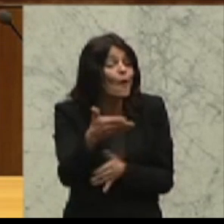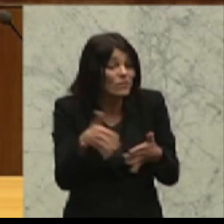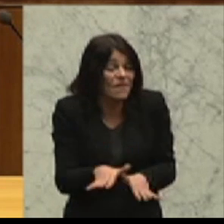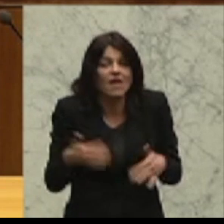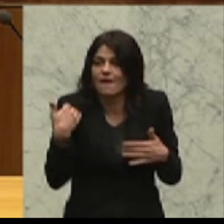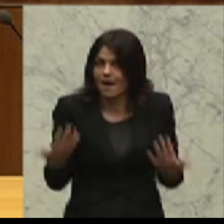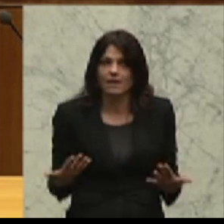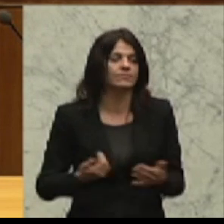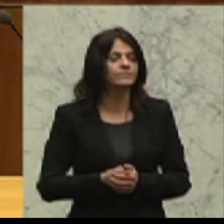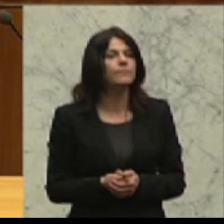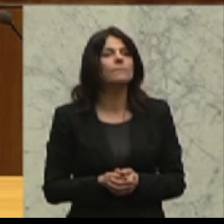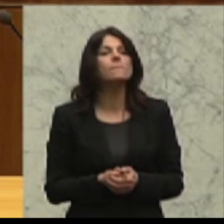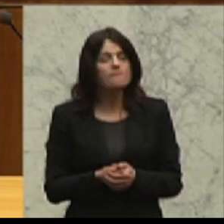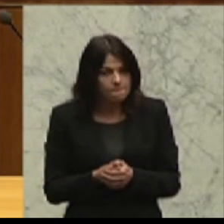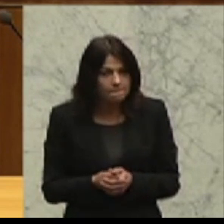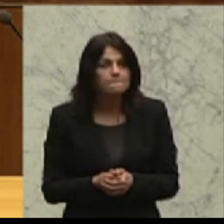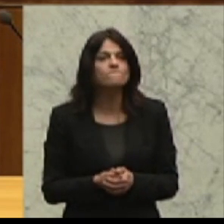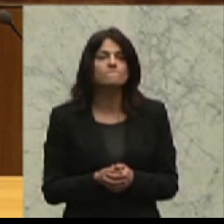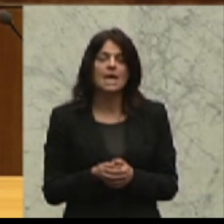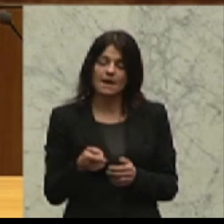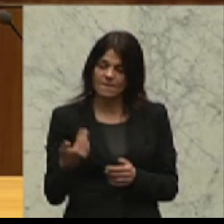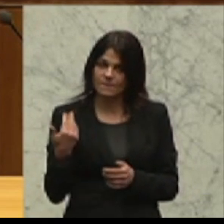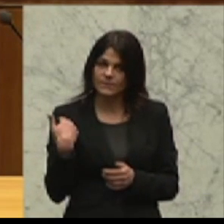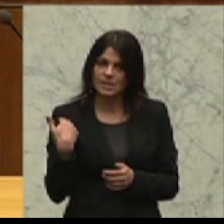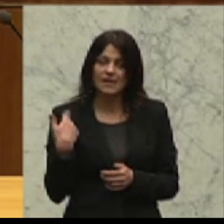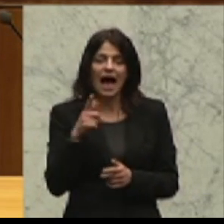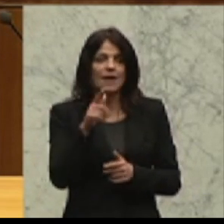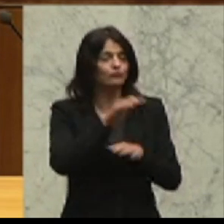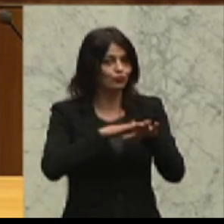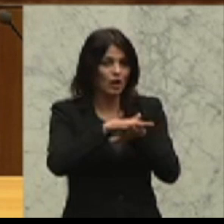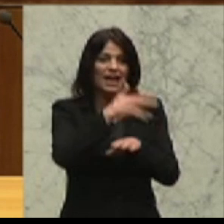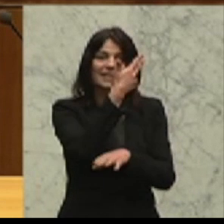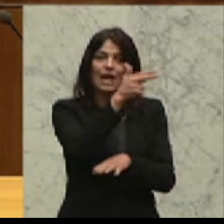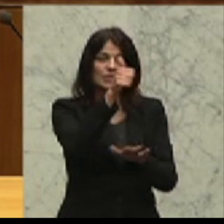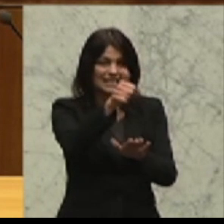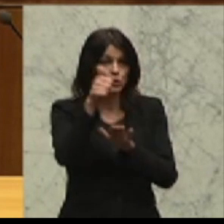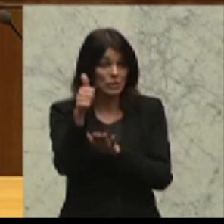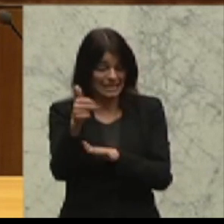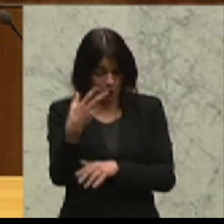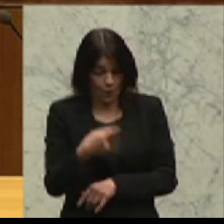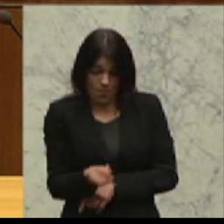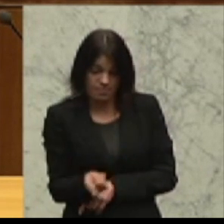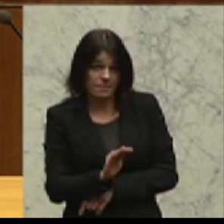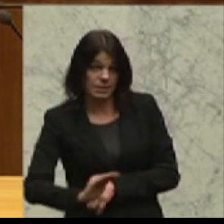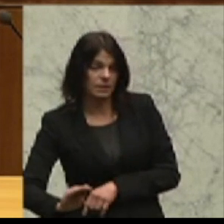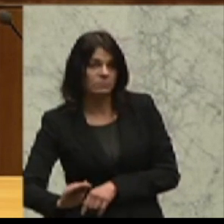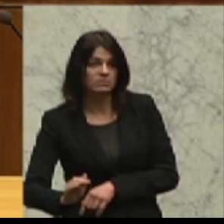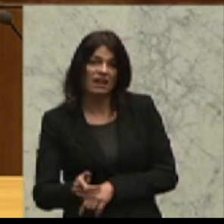hier eine Situation, Entschuldigung, 366 davon ein